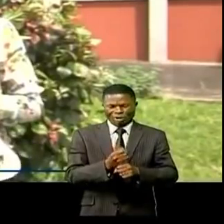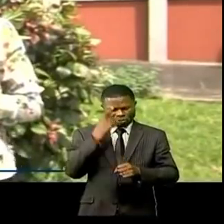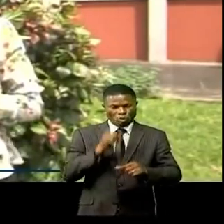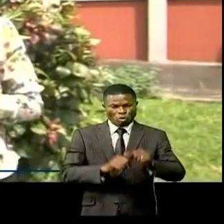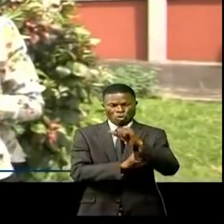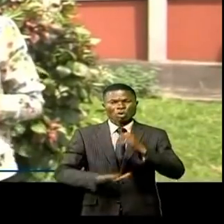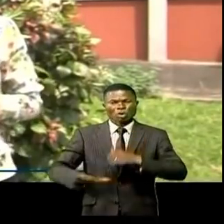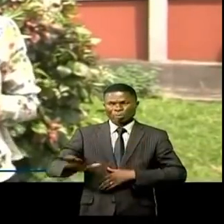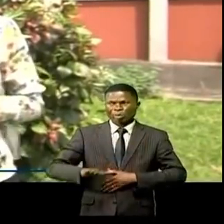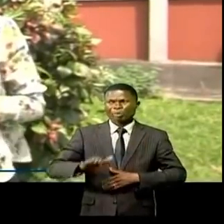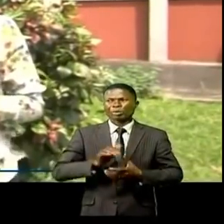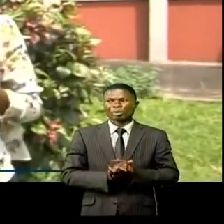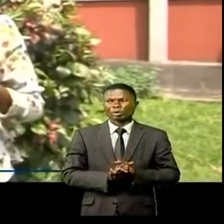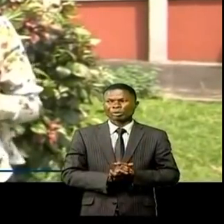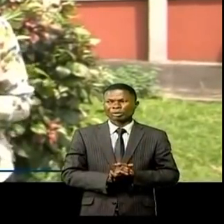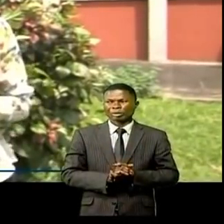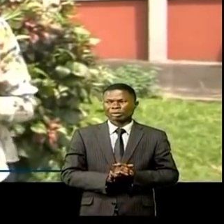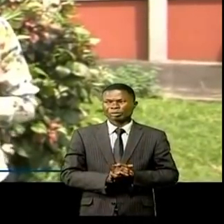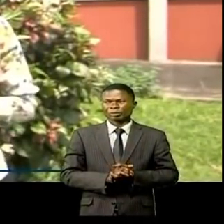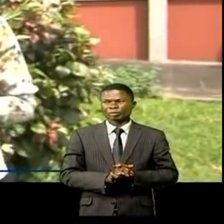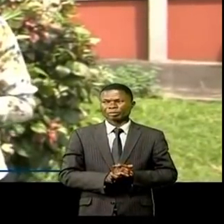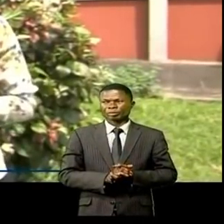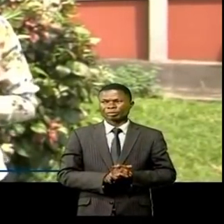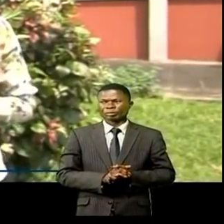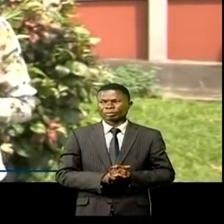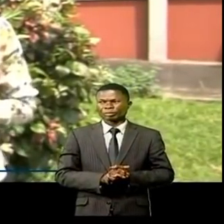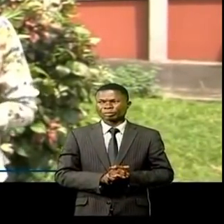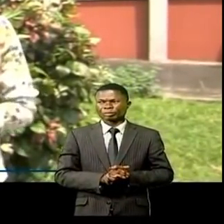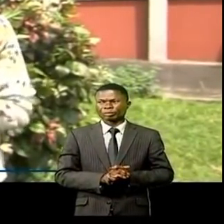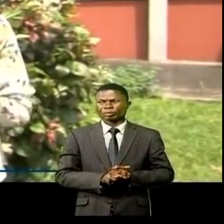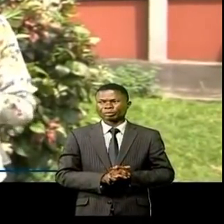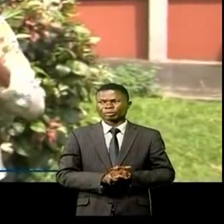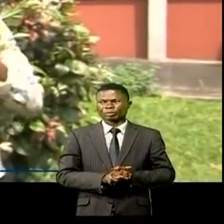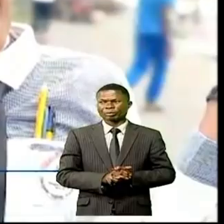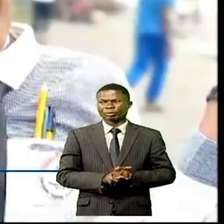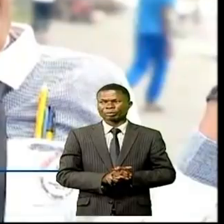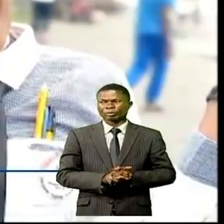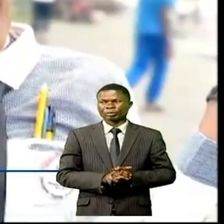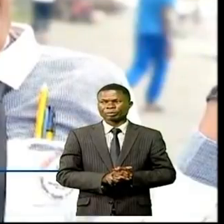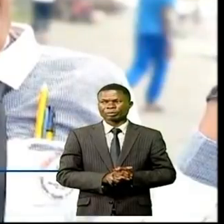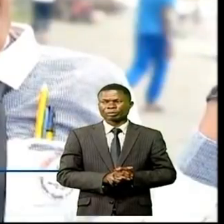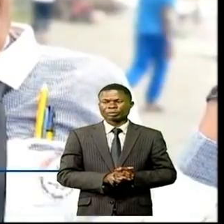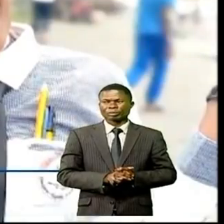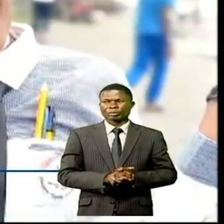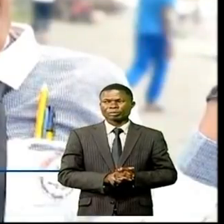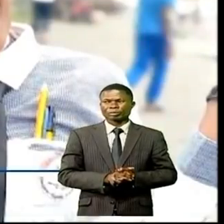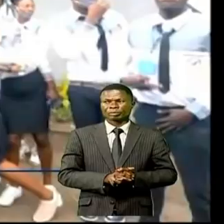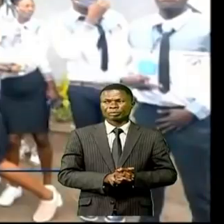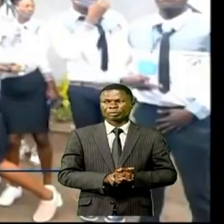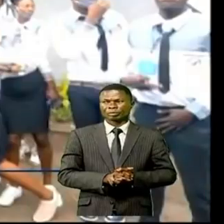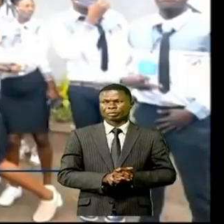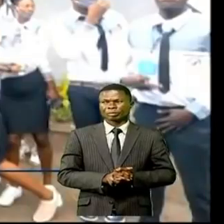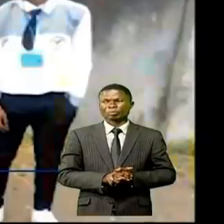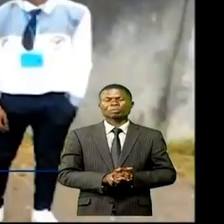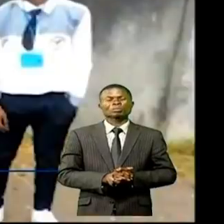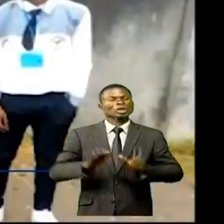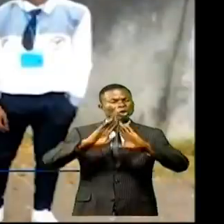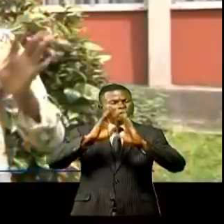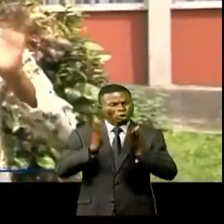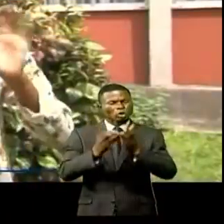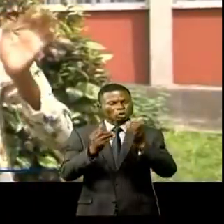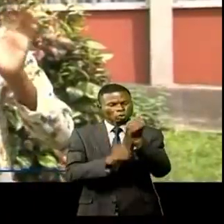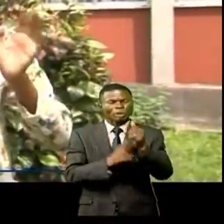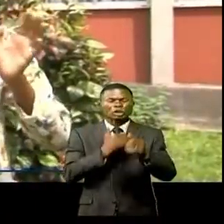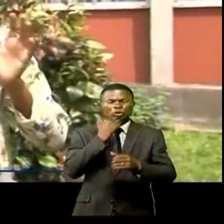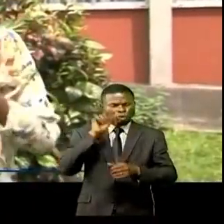devient impérieux que les autorités à tous les niveaux et toute personne de bonne volonté soient attentives à sa sollicitation d'aide financière.